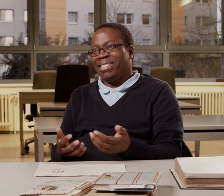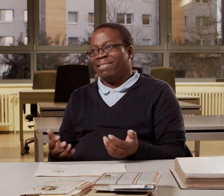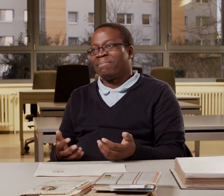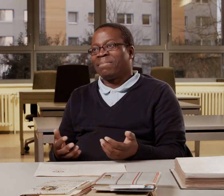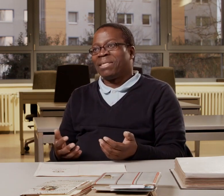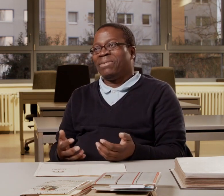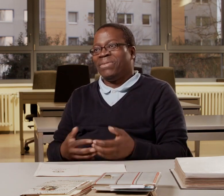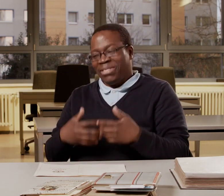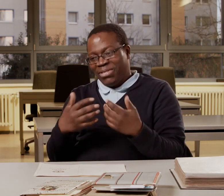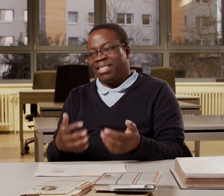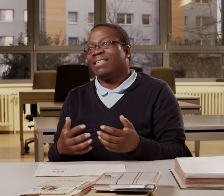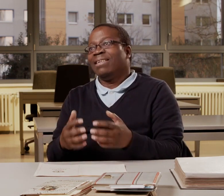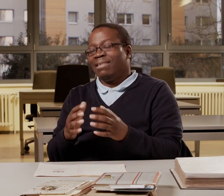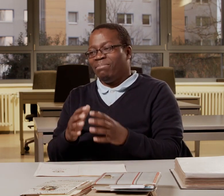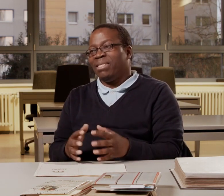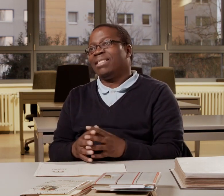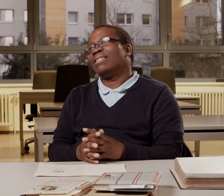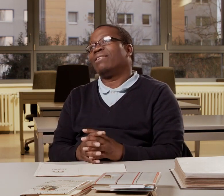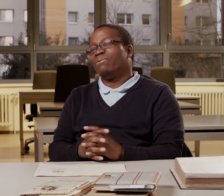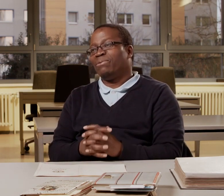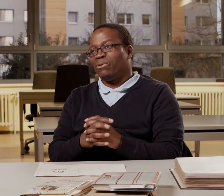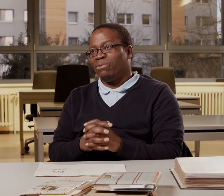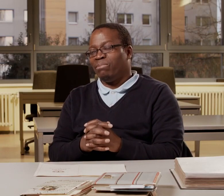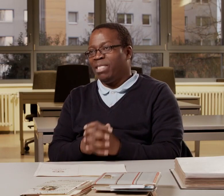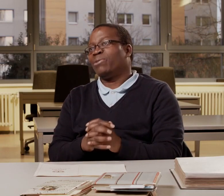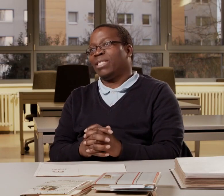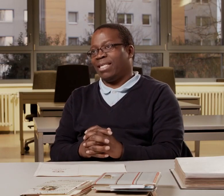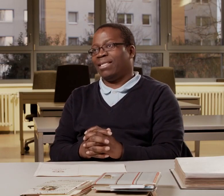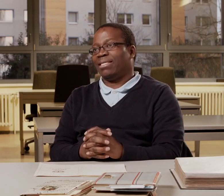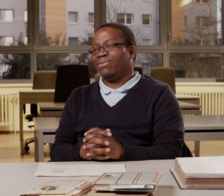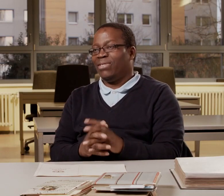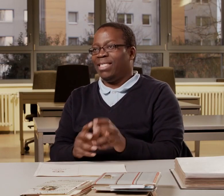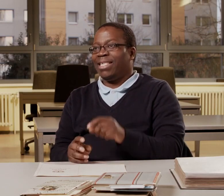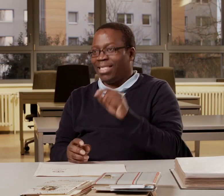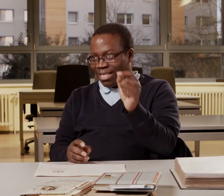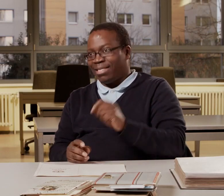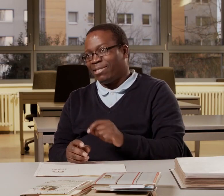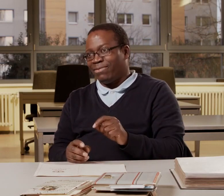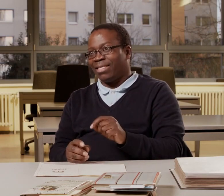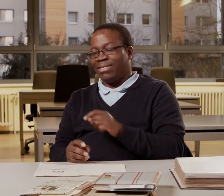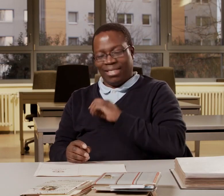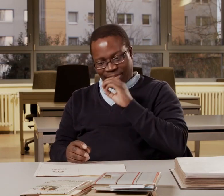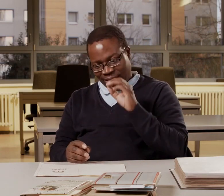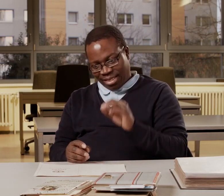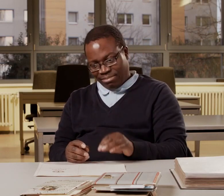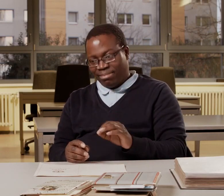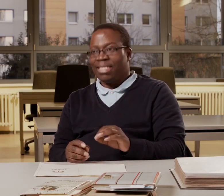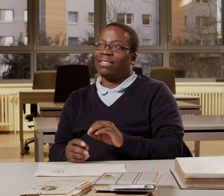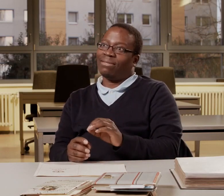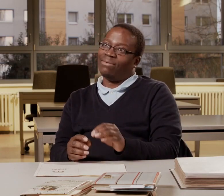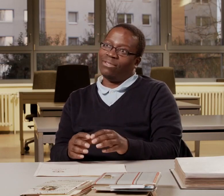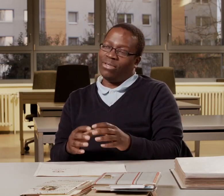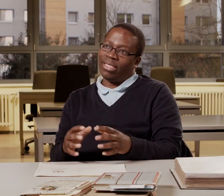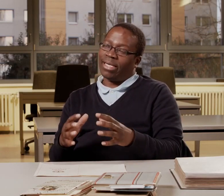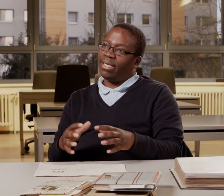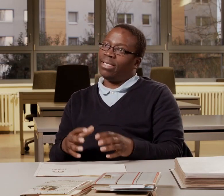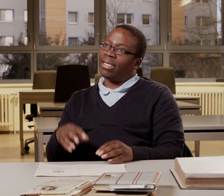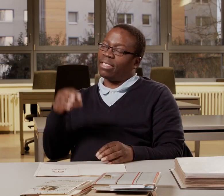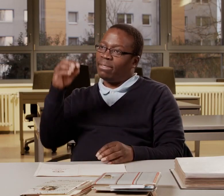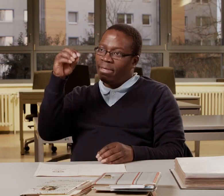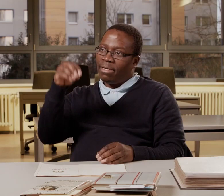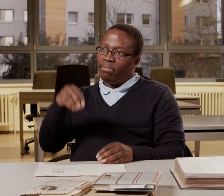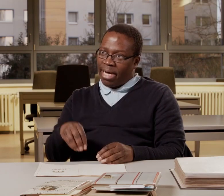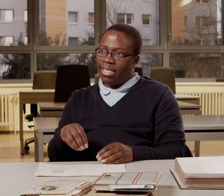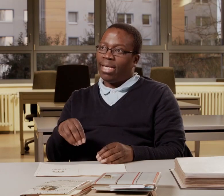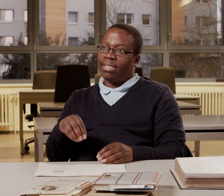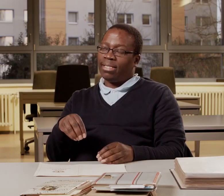bestimmt. Und heute bin ich da, um mitzugestalten und nicht gestaltet zu werden, sondern ich mache mit. Und heute erkenne